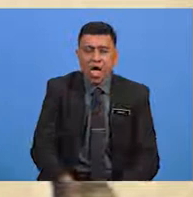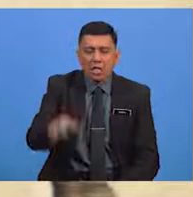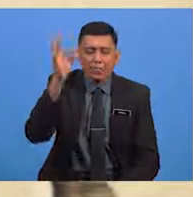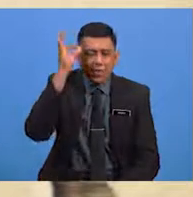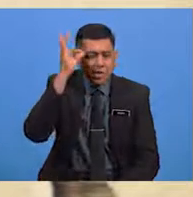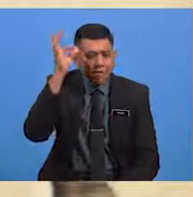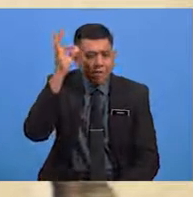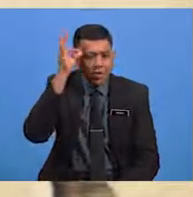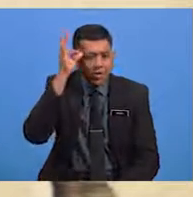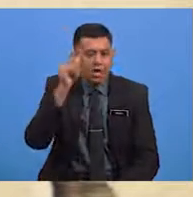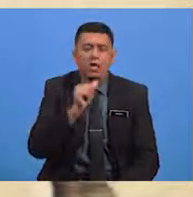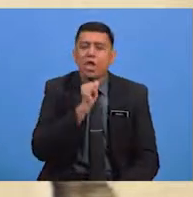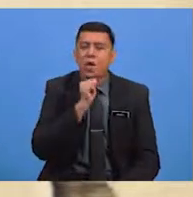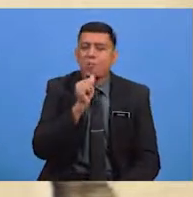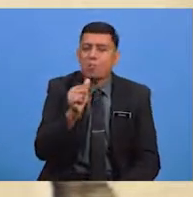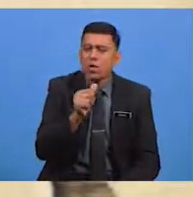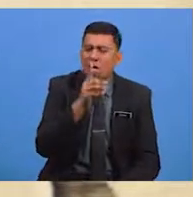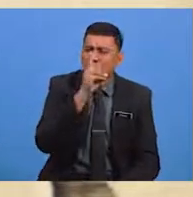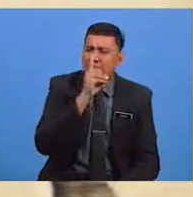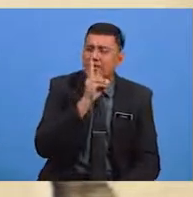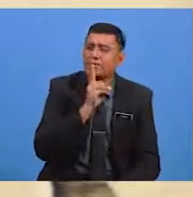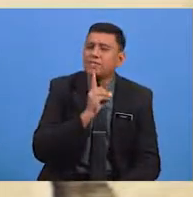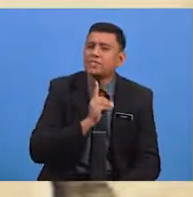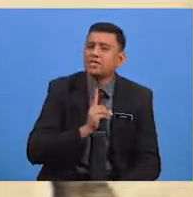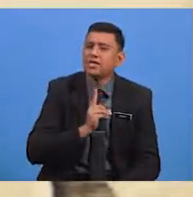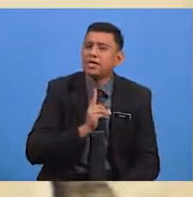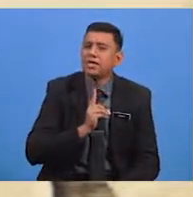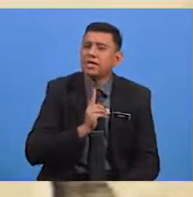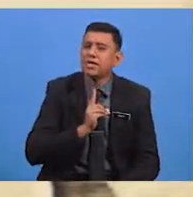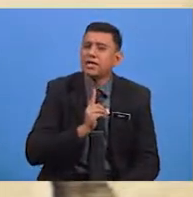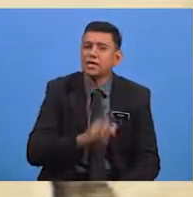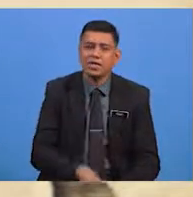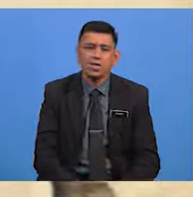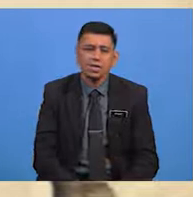Terfikir-fikir bukan menderita